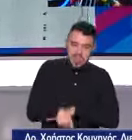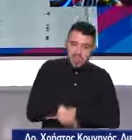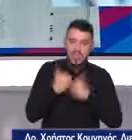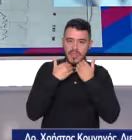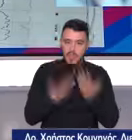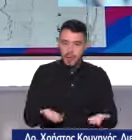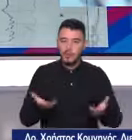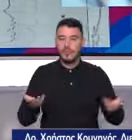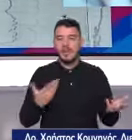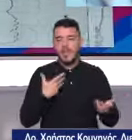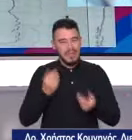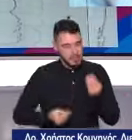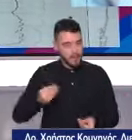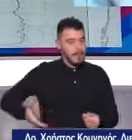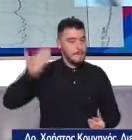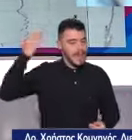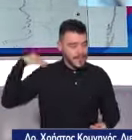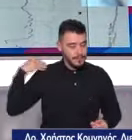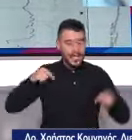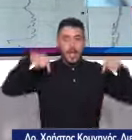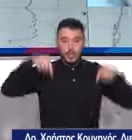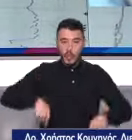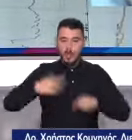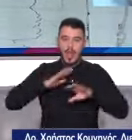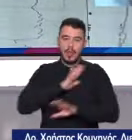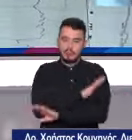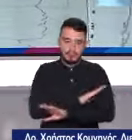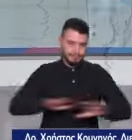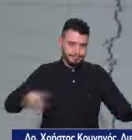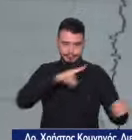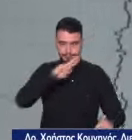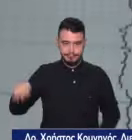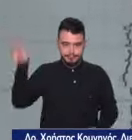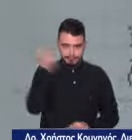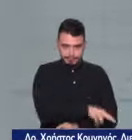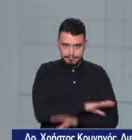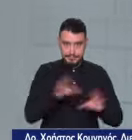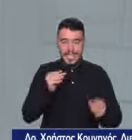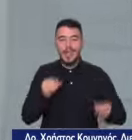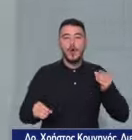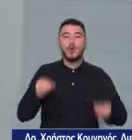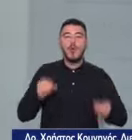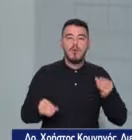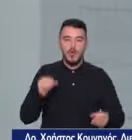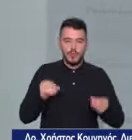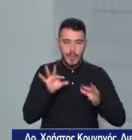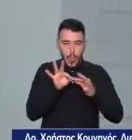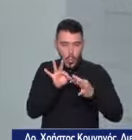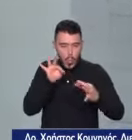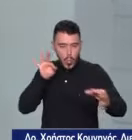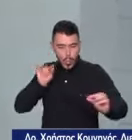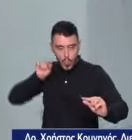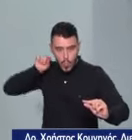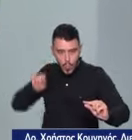αισθητική τους λειτουργία. Με τη χρήση της ρομποτικής αυτά τα βελτιώσαμε, αλλά δεν τα βελτιώσαμε τόσο πολύ, ούτως ώστε να είμαστε πλήρως